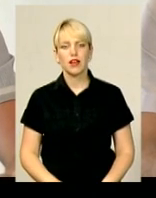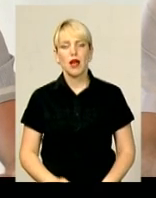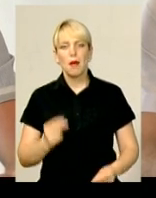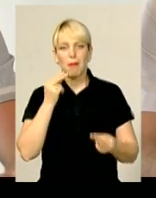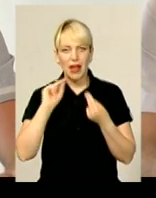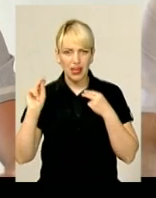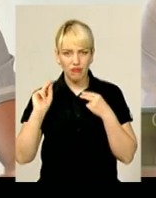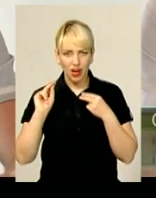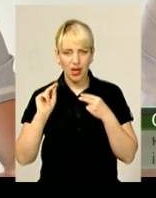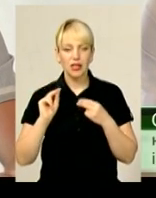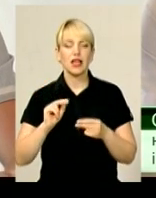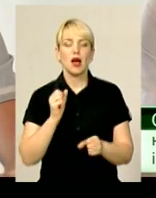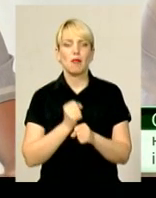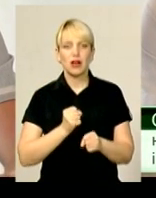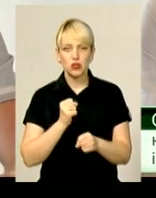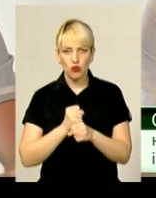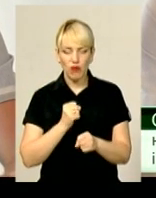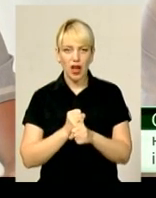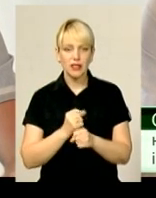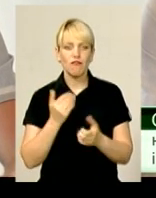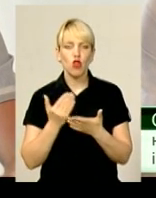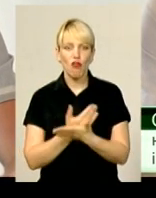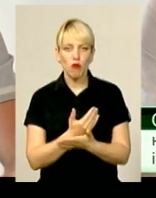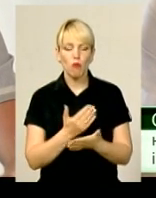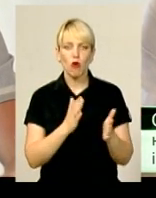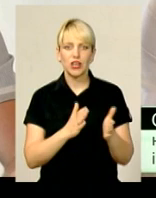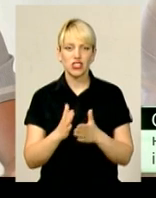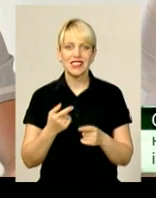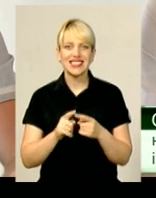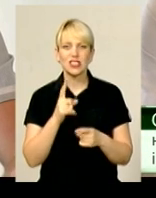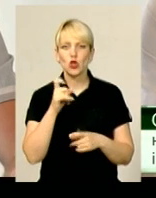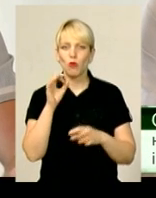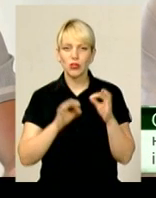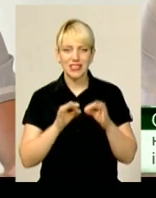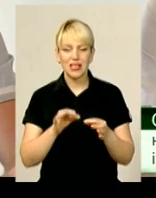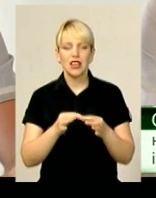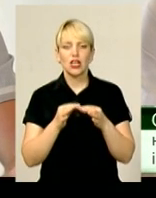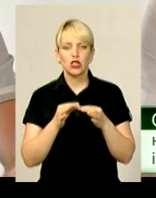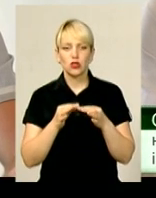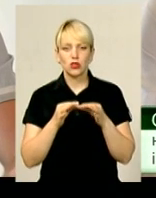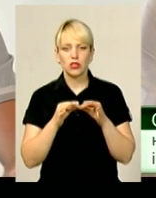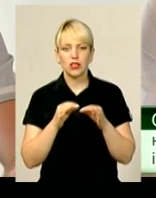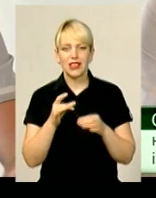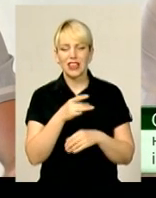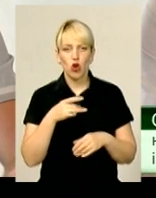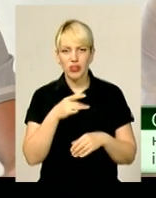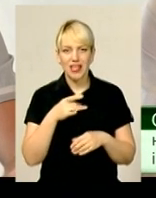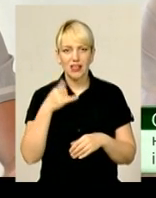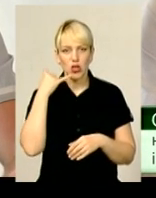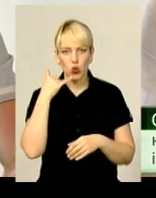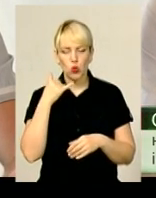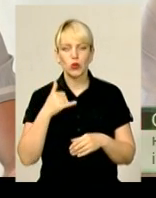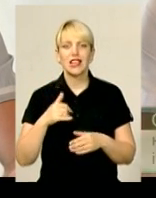Переваги працювання в новому режимі. Це 100% дозвону регіонального кол-центру, 100%